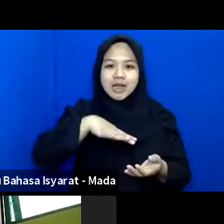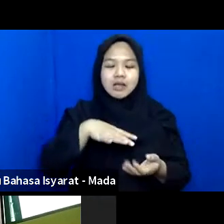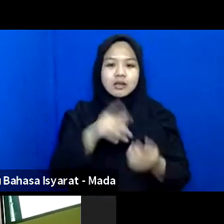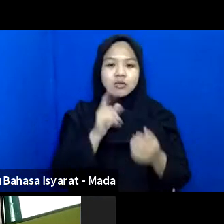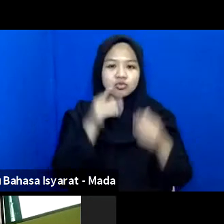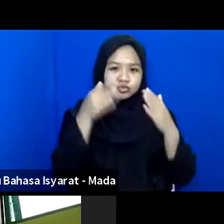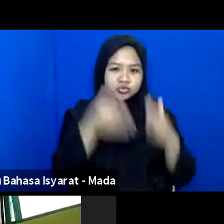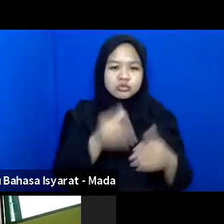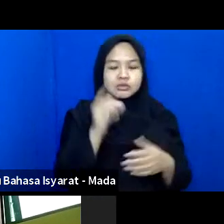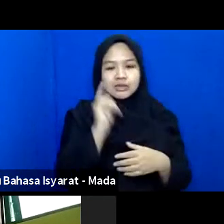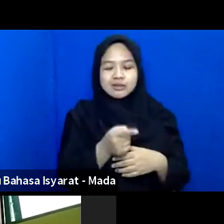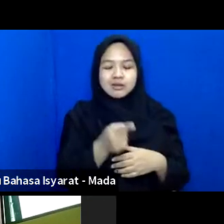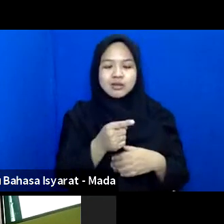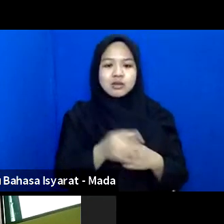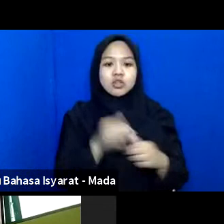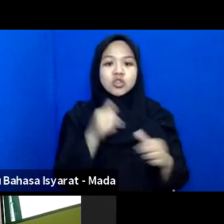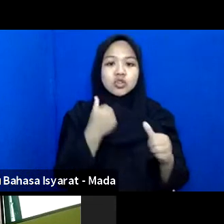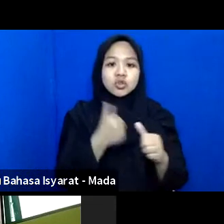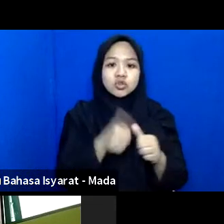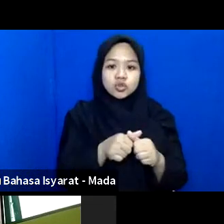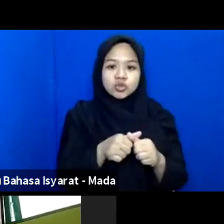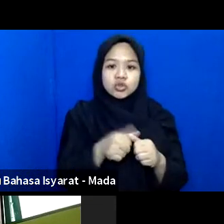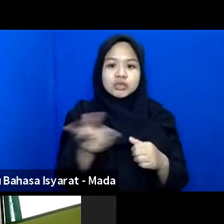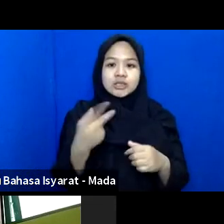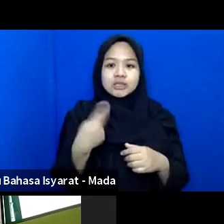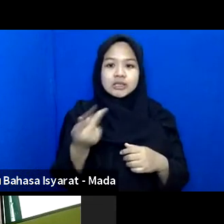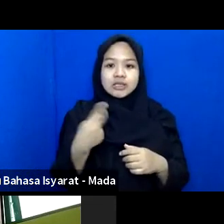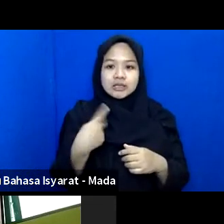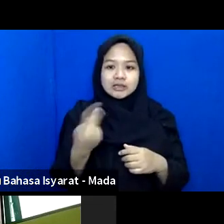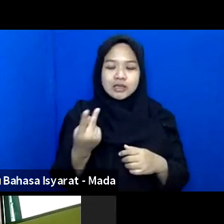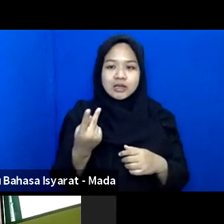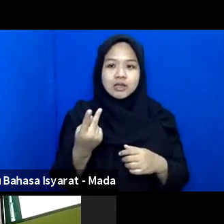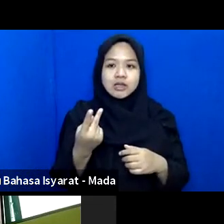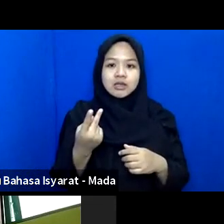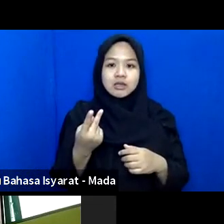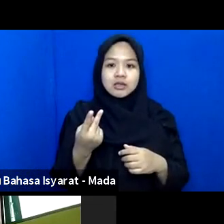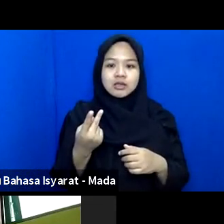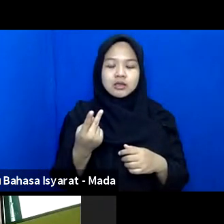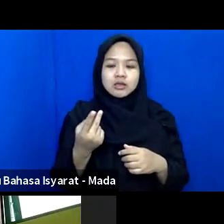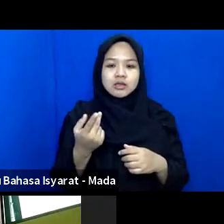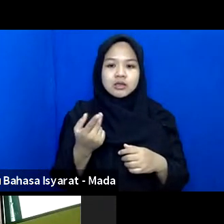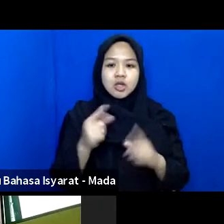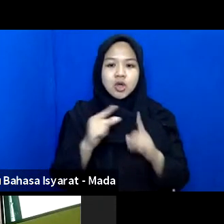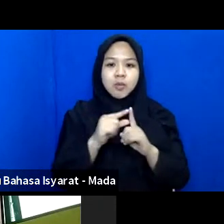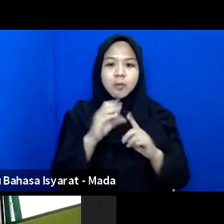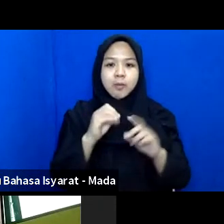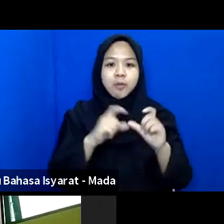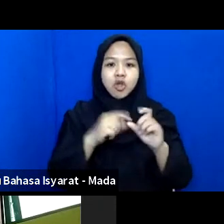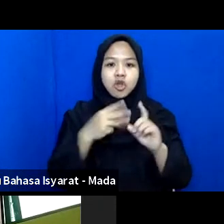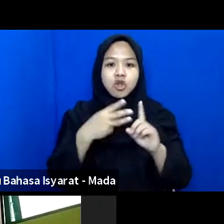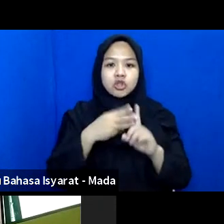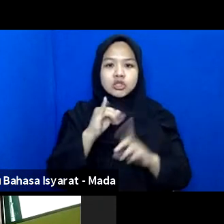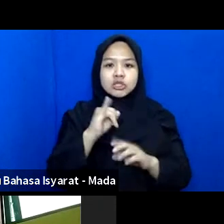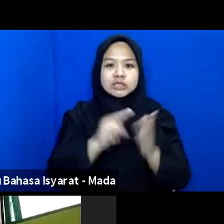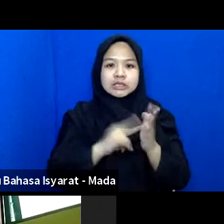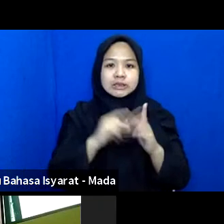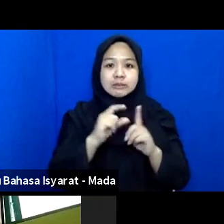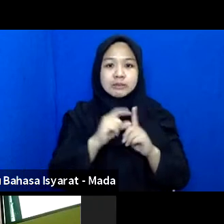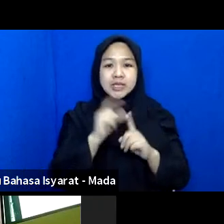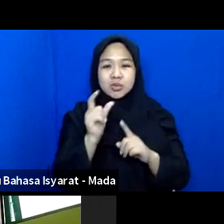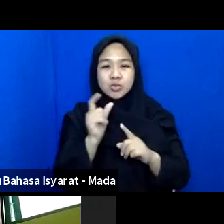Kemudian Kita Pada Waktu Posbindu Tidak Berjalan